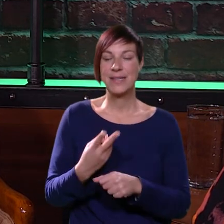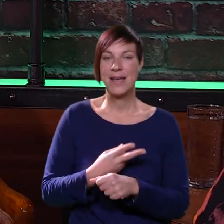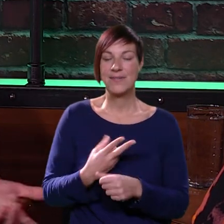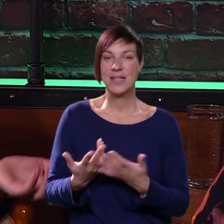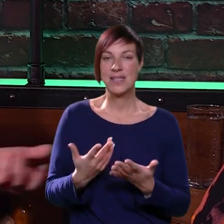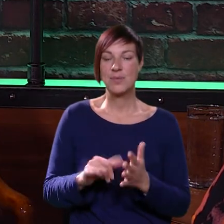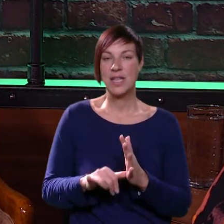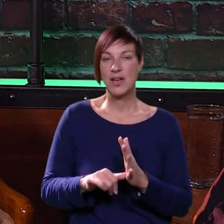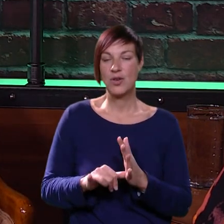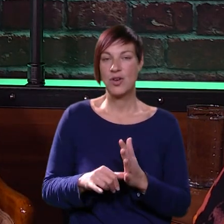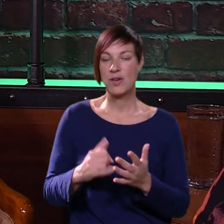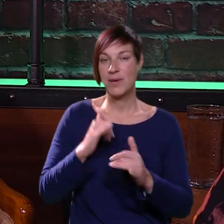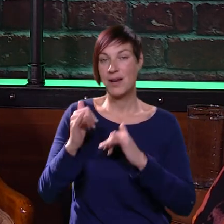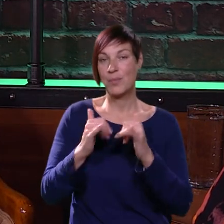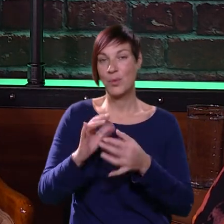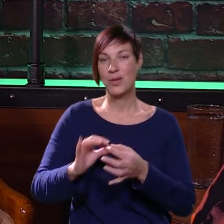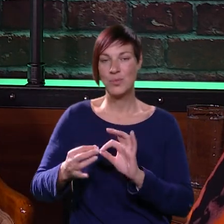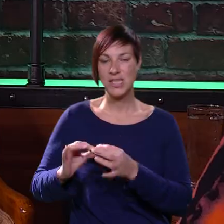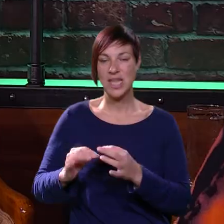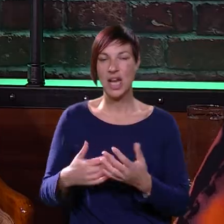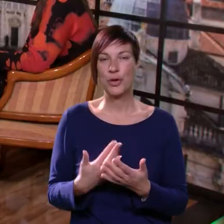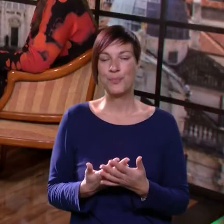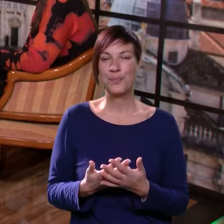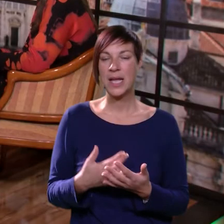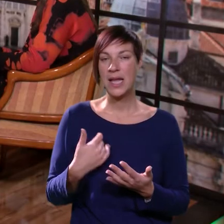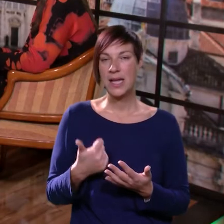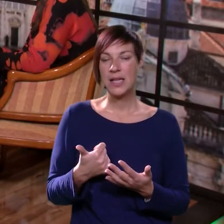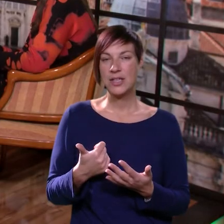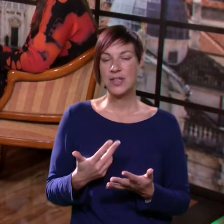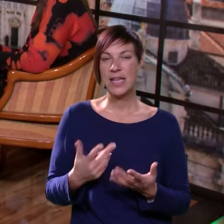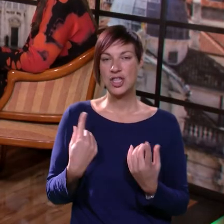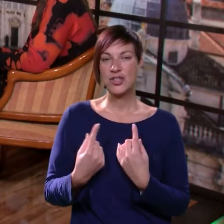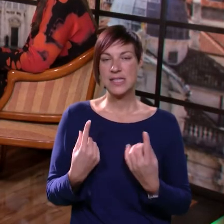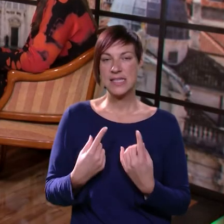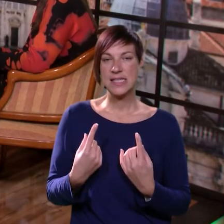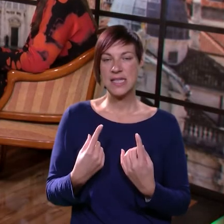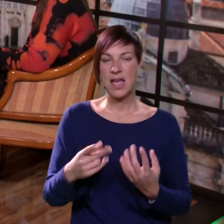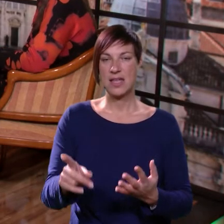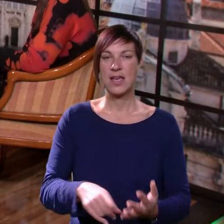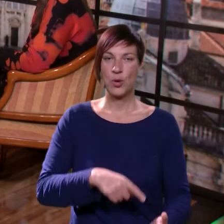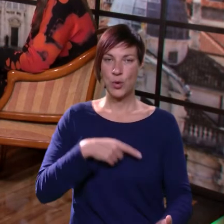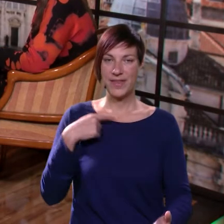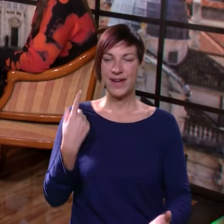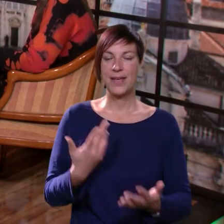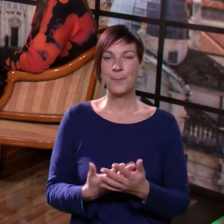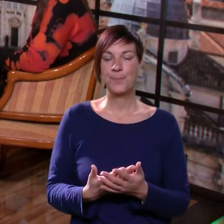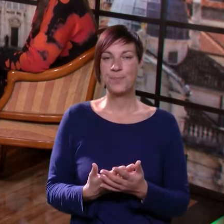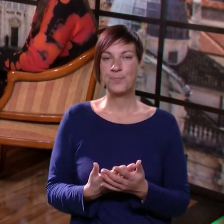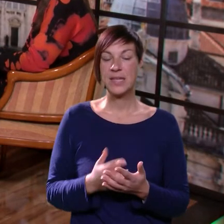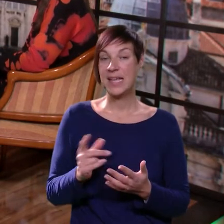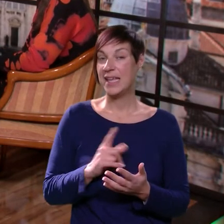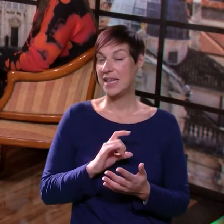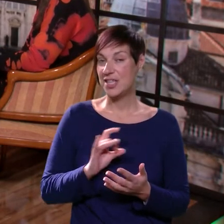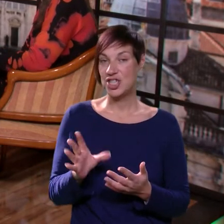navikli smo tako, normalno nam je, putujemo s tomi. To je jedno stanje koje traje. Tako je.